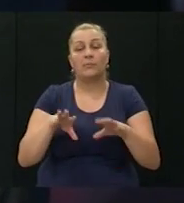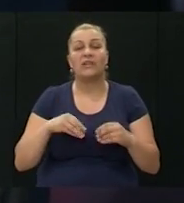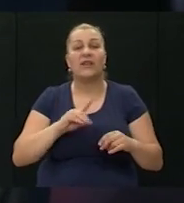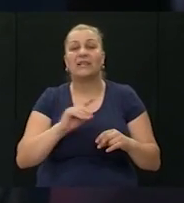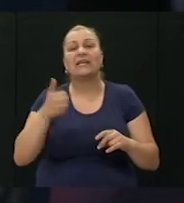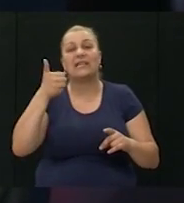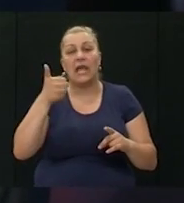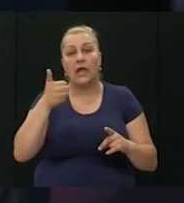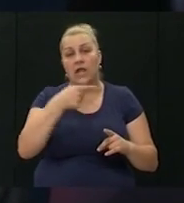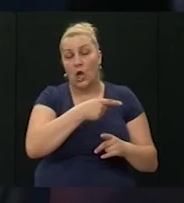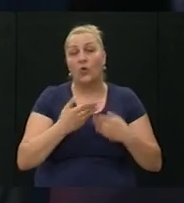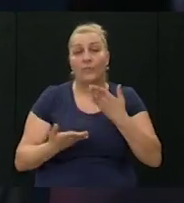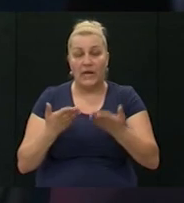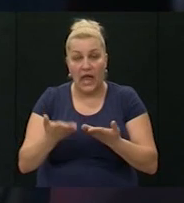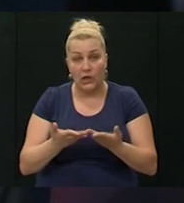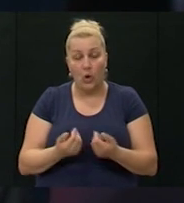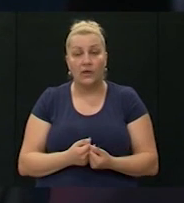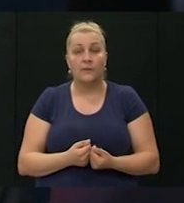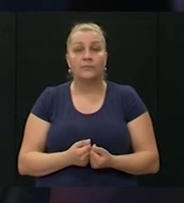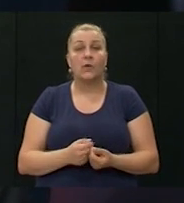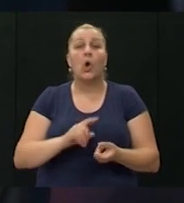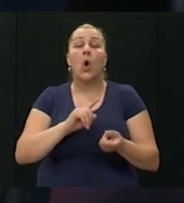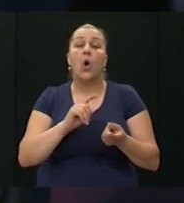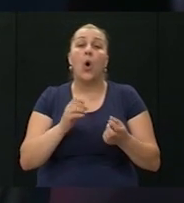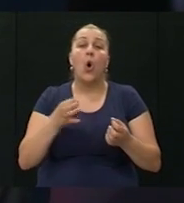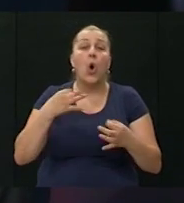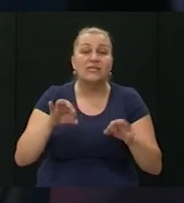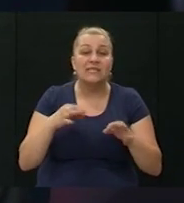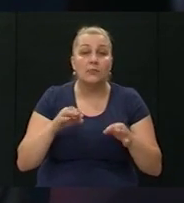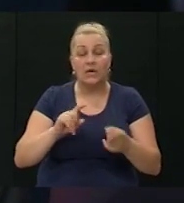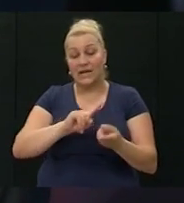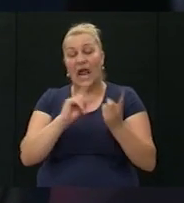od tih točaka osim razmjene poginulih.